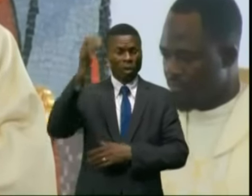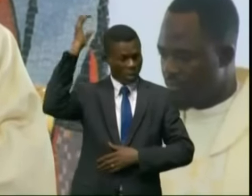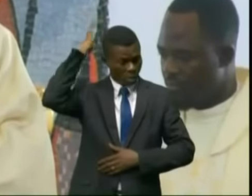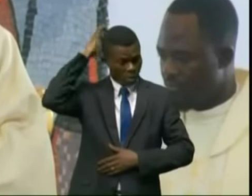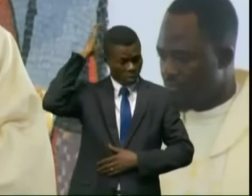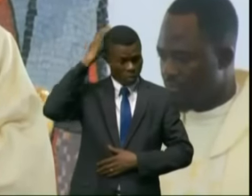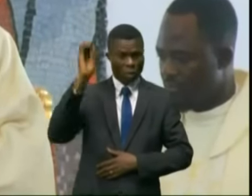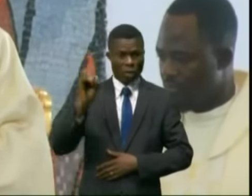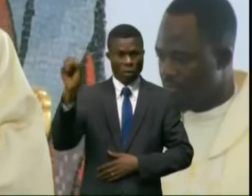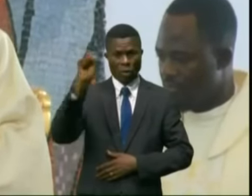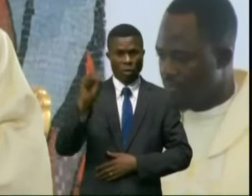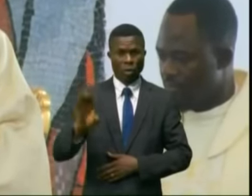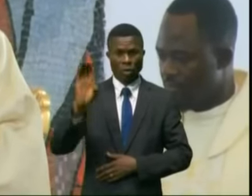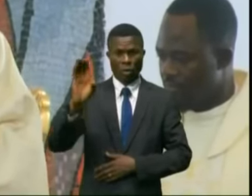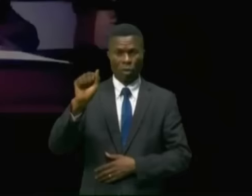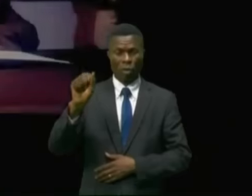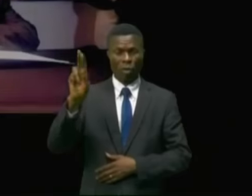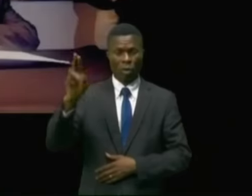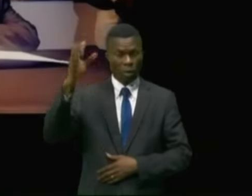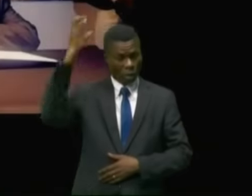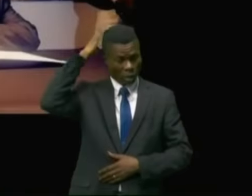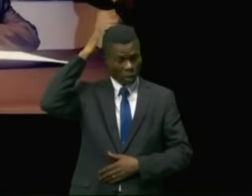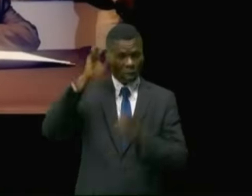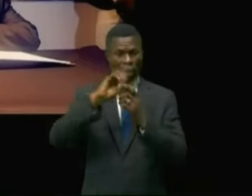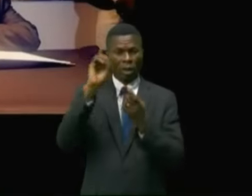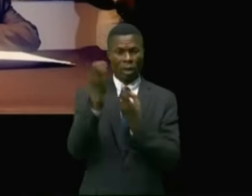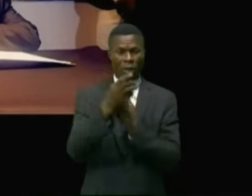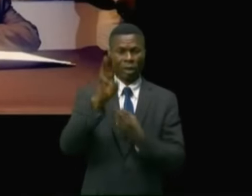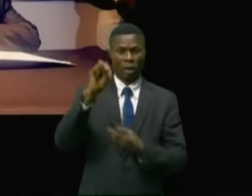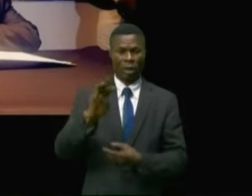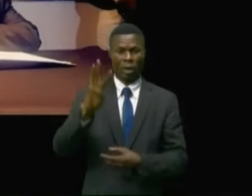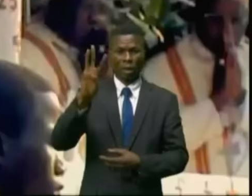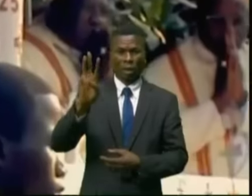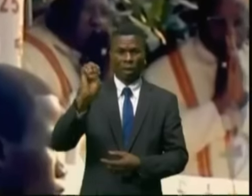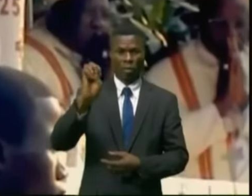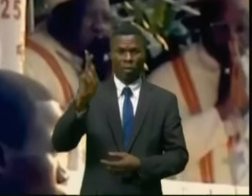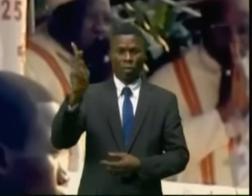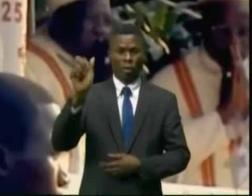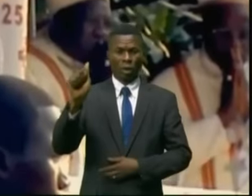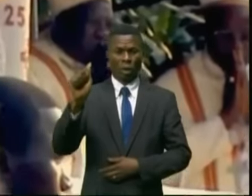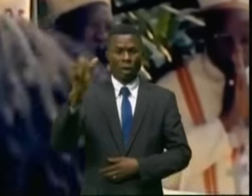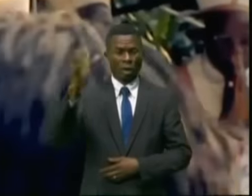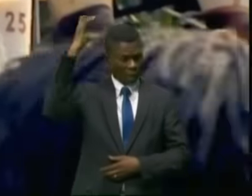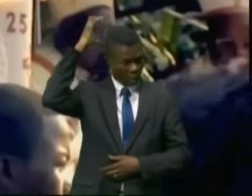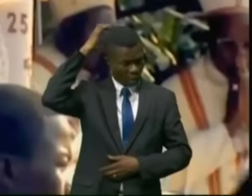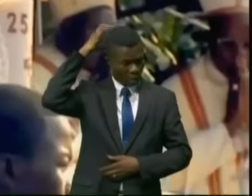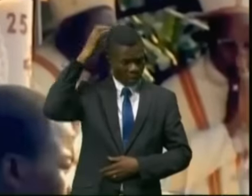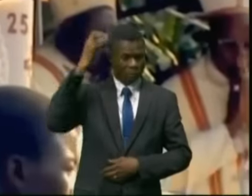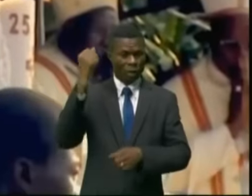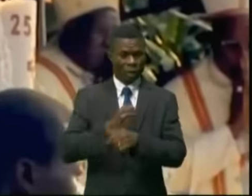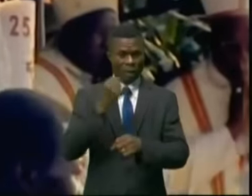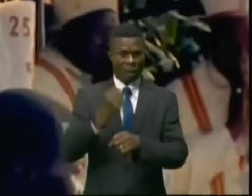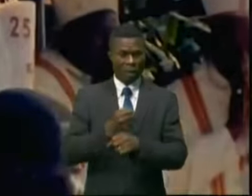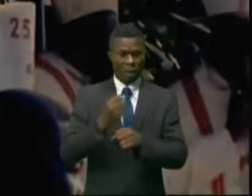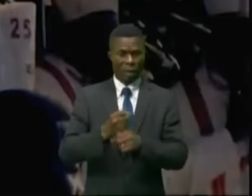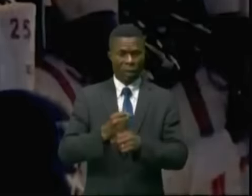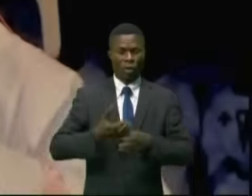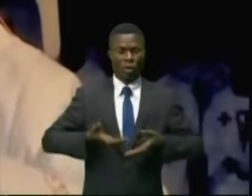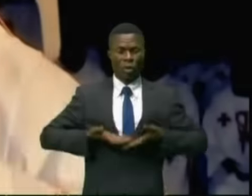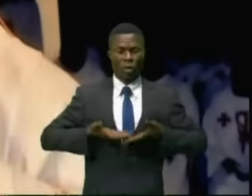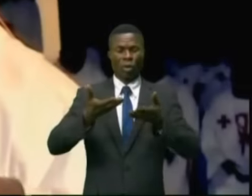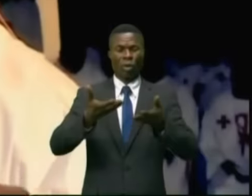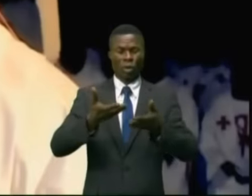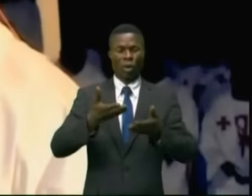Kolokonoa, évêque actuel du diocèse de Mouéka, où l'illustre disparu a exercé son sacerdoce